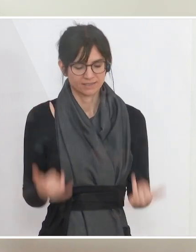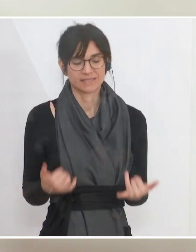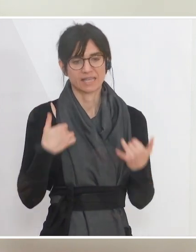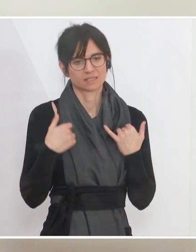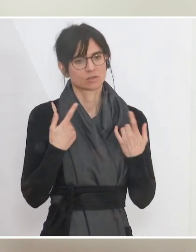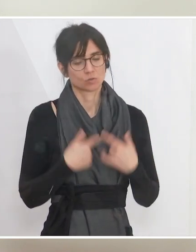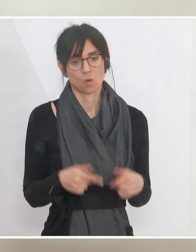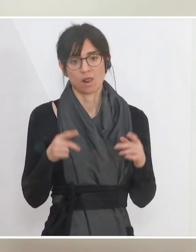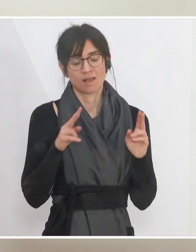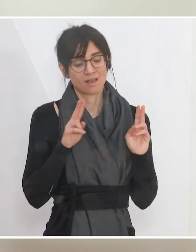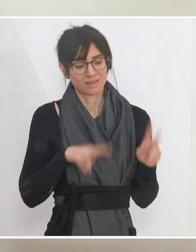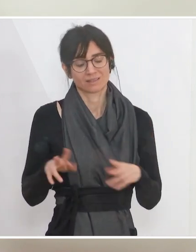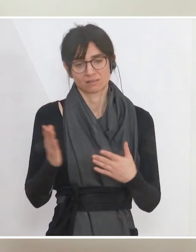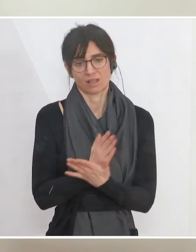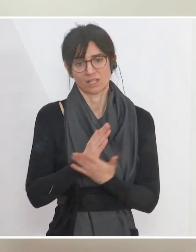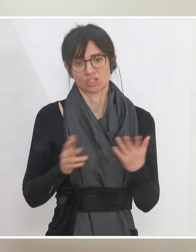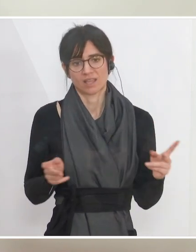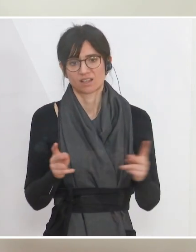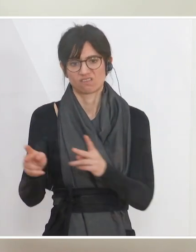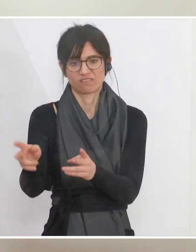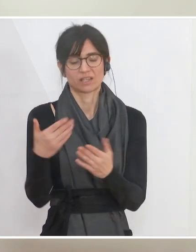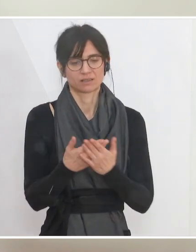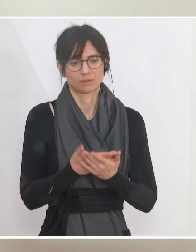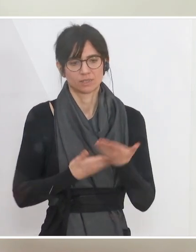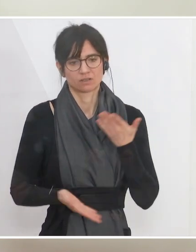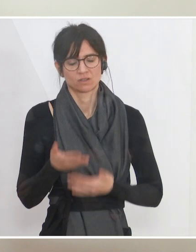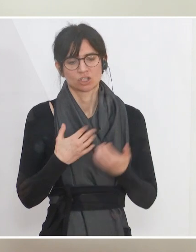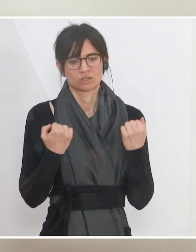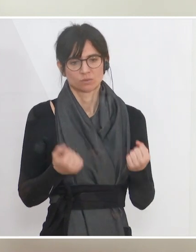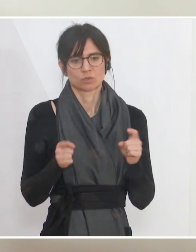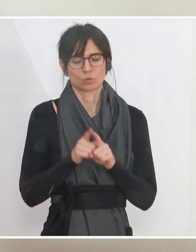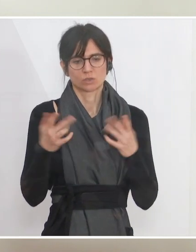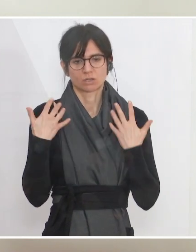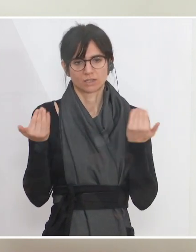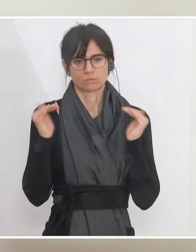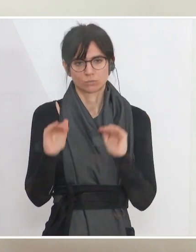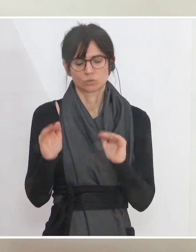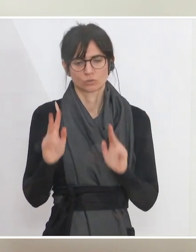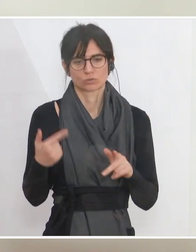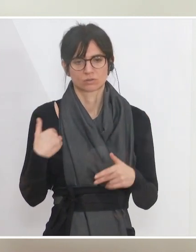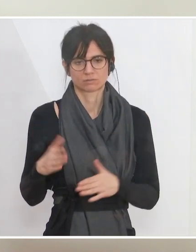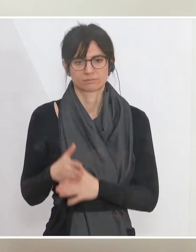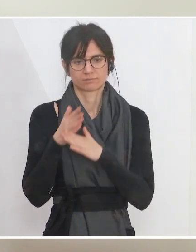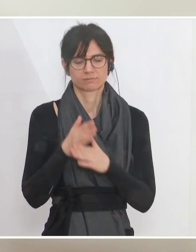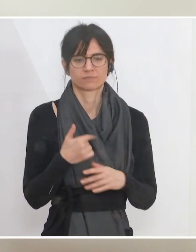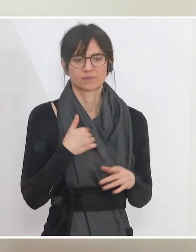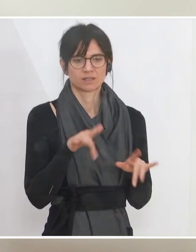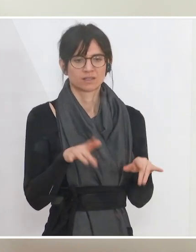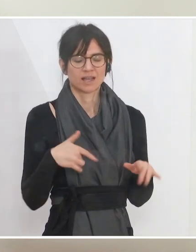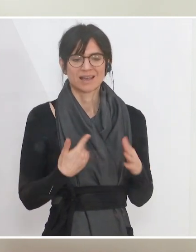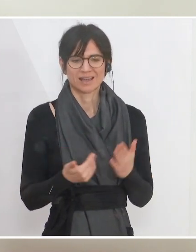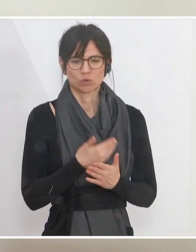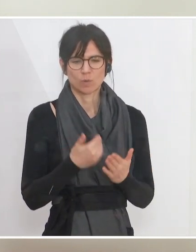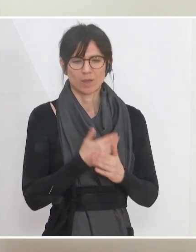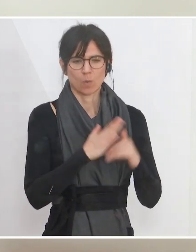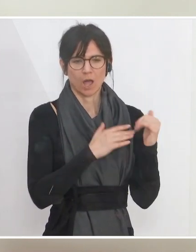Weichenstellungen vornehmen, damit wir unsere Wirtschaft stabilisieren und zum Klimaschutz beitragen. Und das Erneuerbare-Ausbau-Gesetz, das